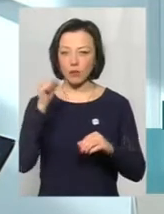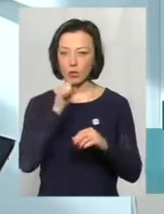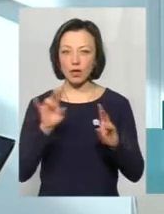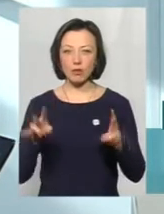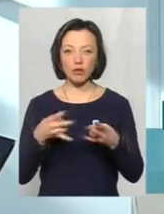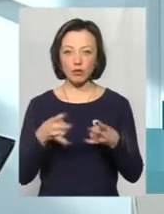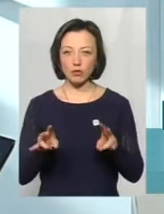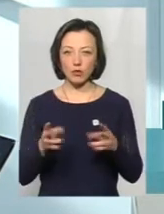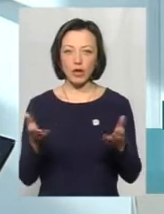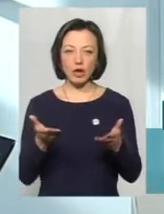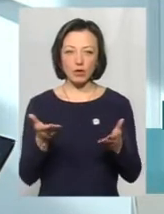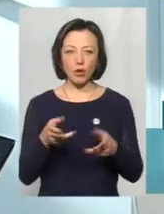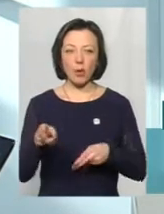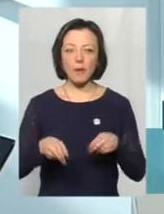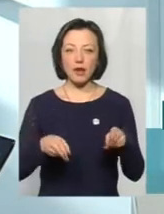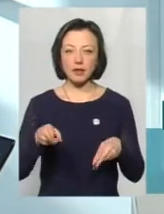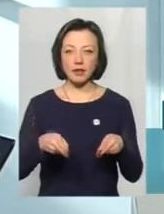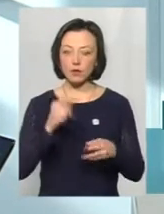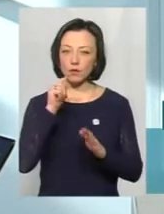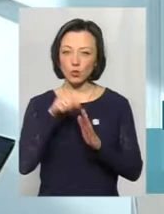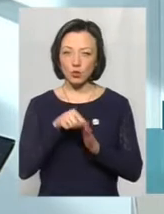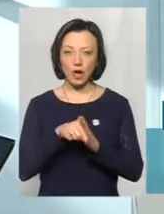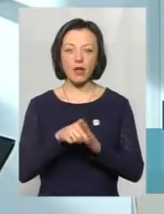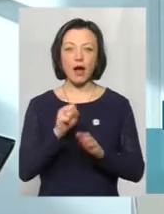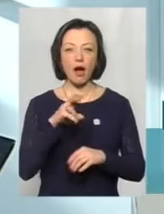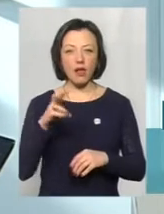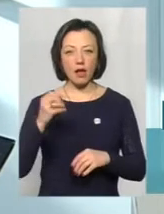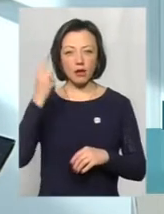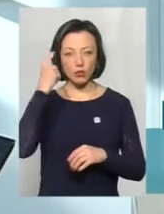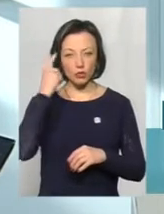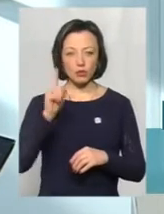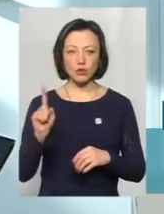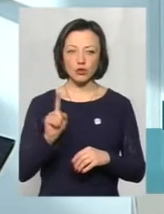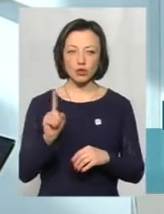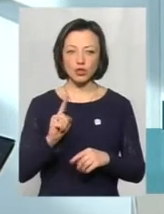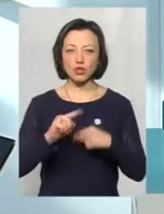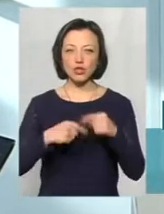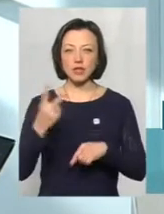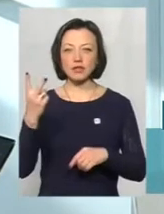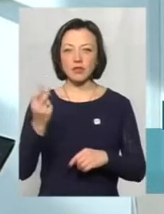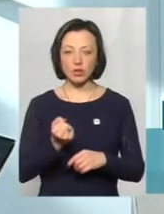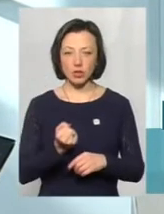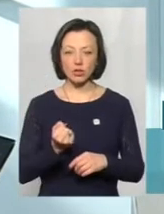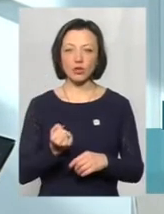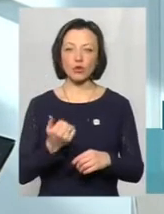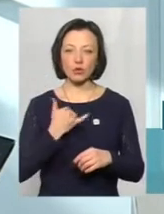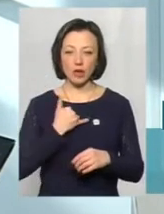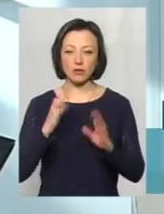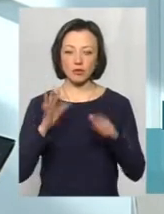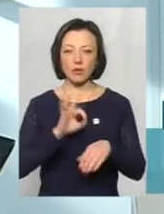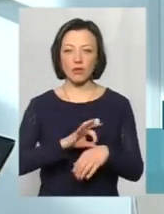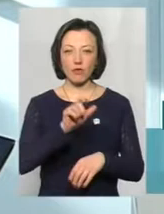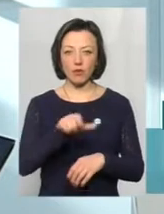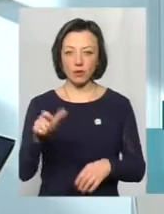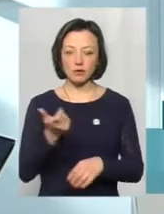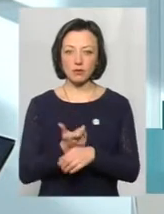потребують якихось оперативних втручань. Але я думаю, що тижня через два до нас підуть пацієнти вже